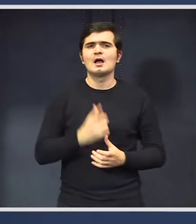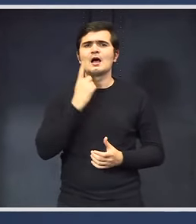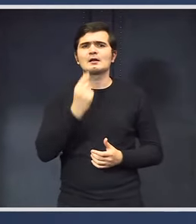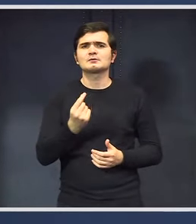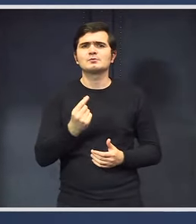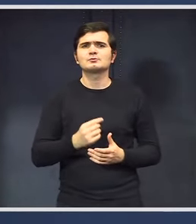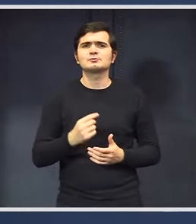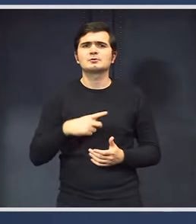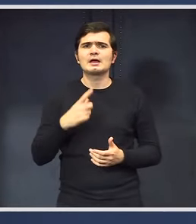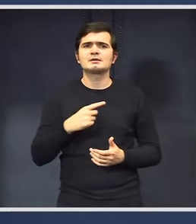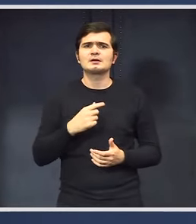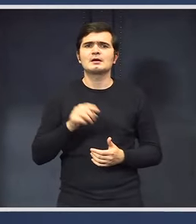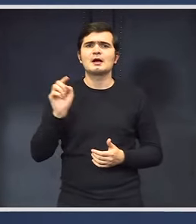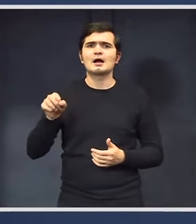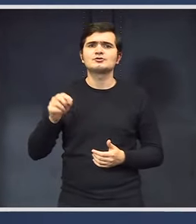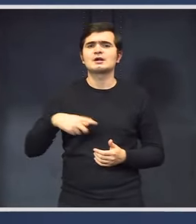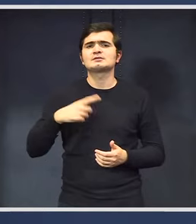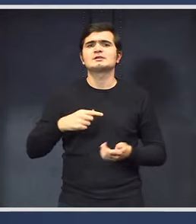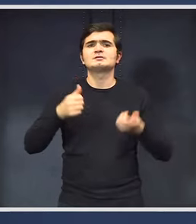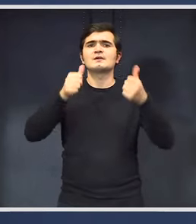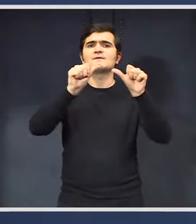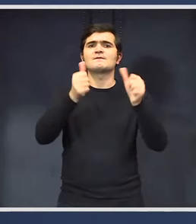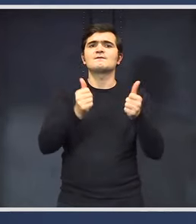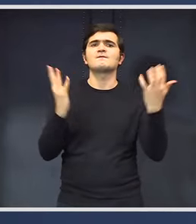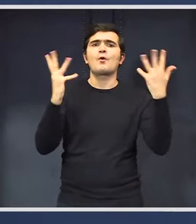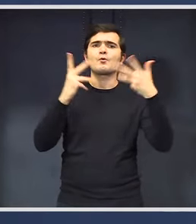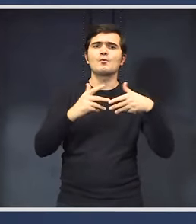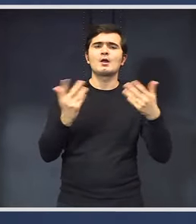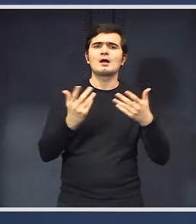Răspunsul a fost că azi și astăzi formula pe care o folosesc